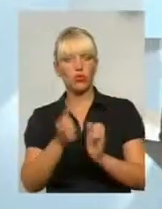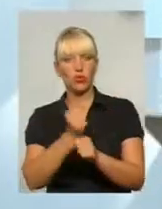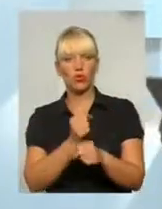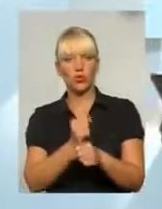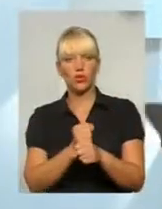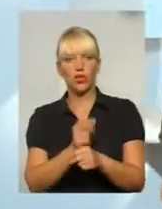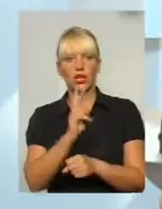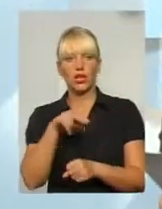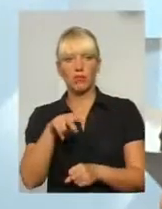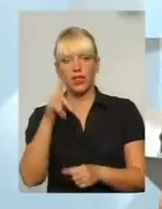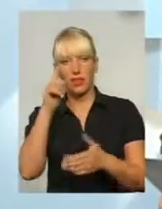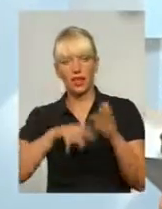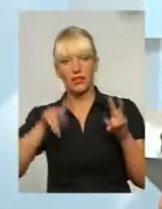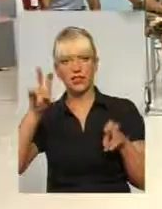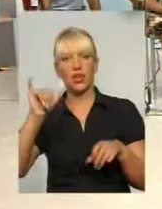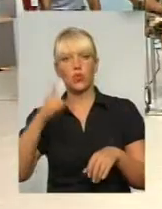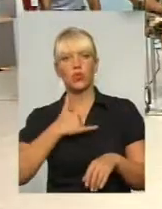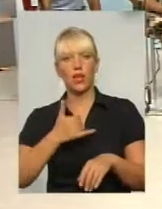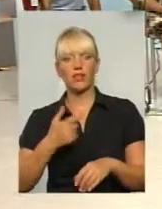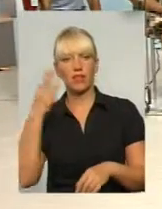саме КП «Недія» у нас в Хмельницьку?